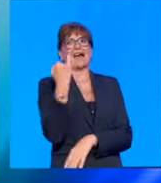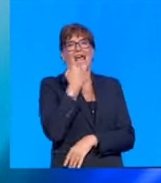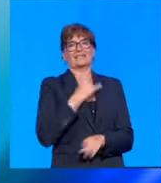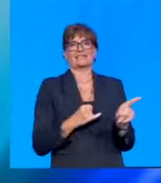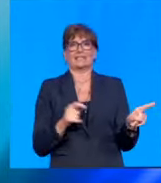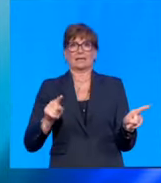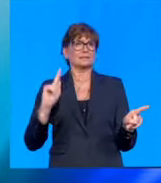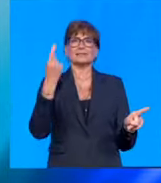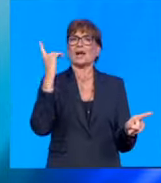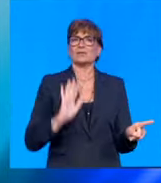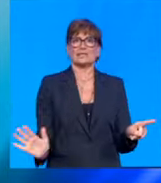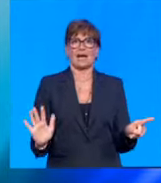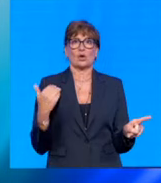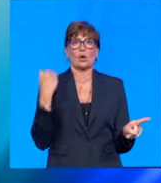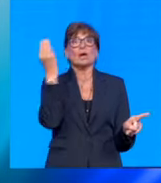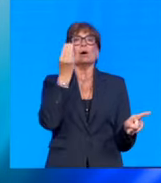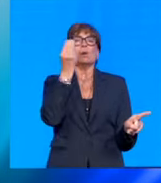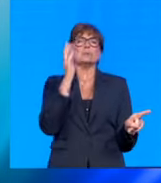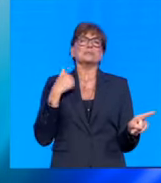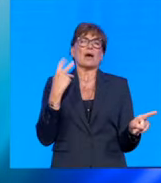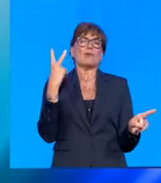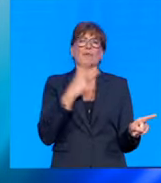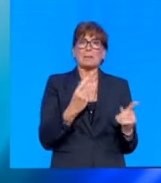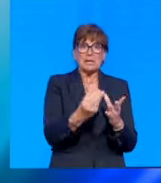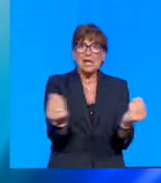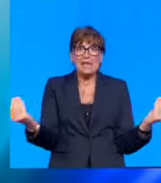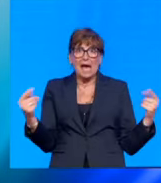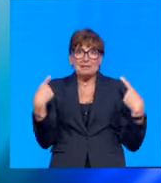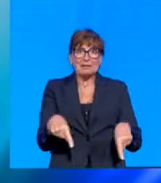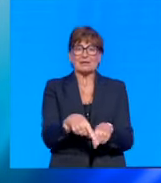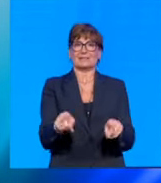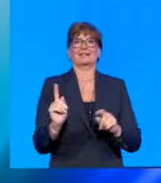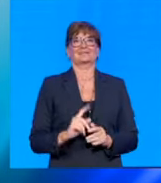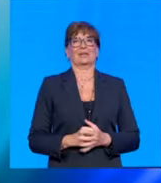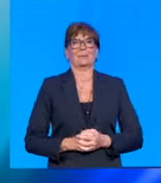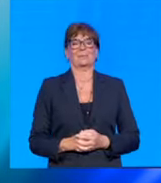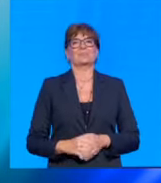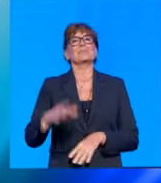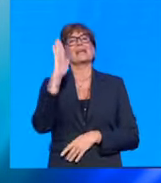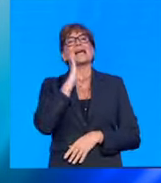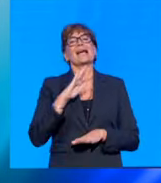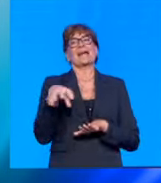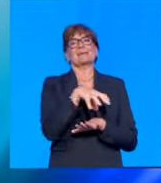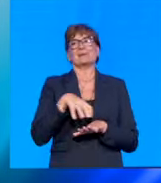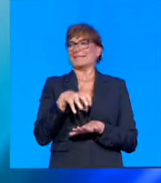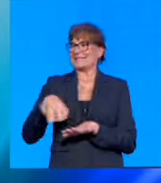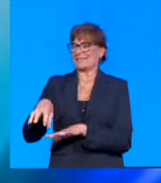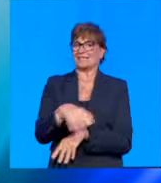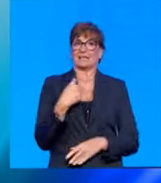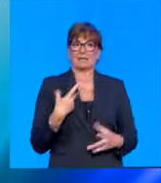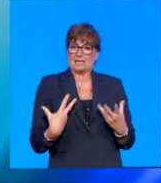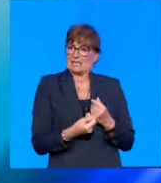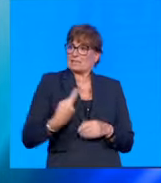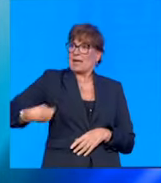straordinario, non pensavo che saremmo stati davvero così tanti. Cari ministri, con noi in piazza ci sono le persone con